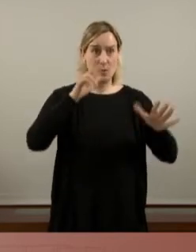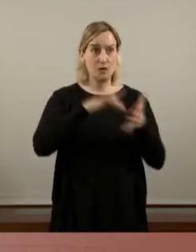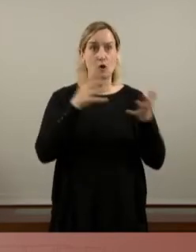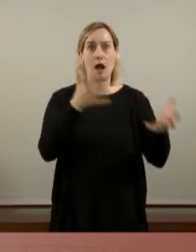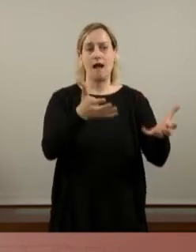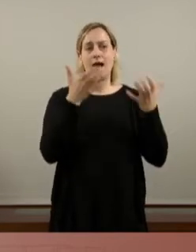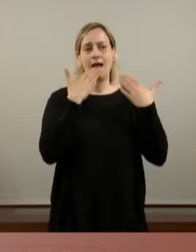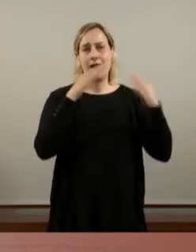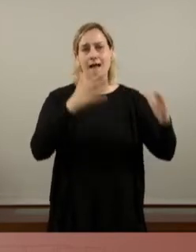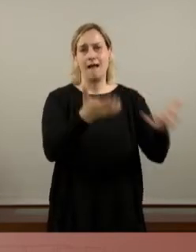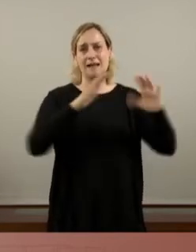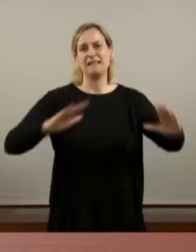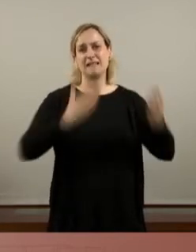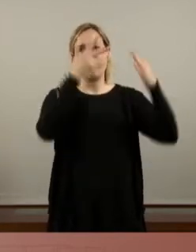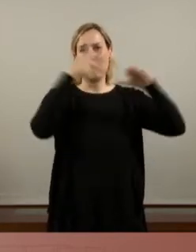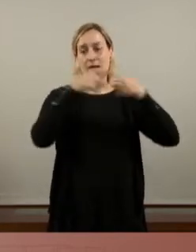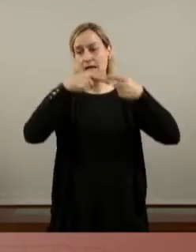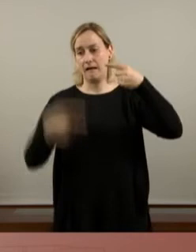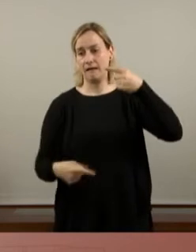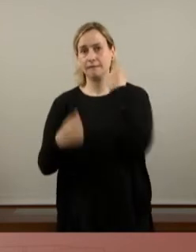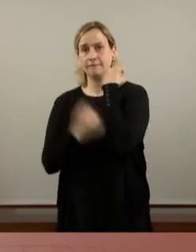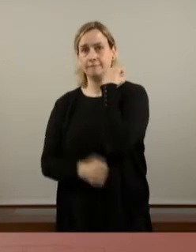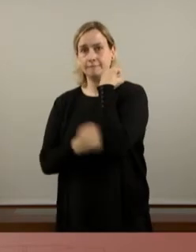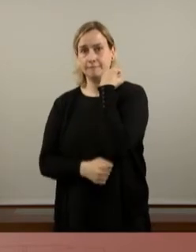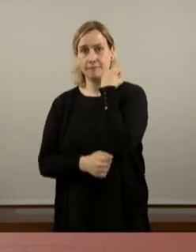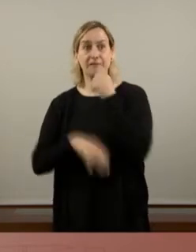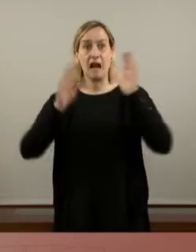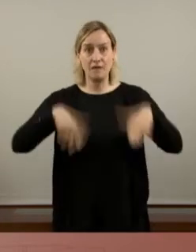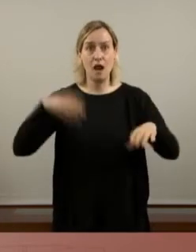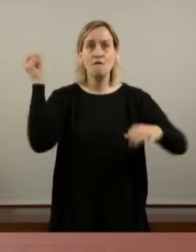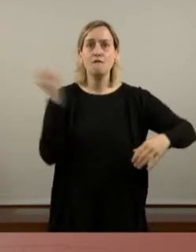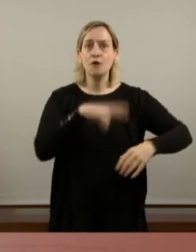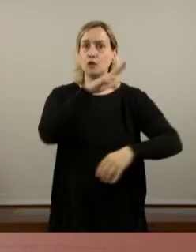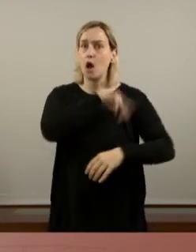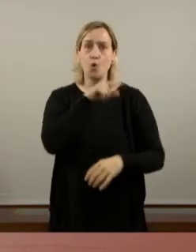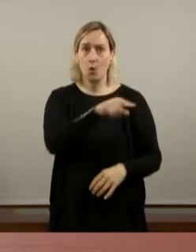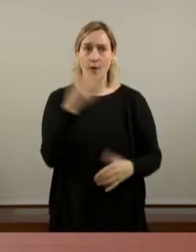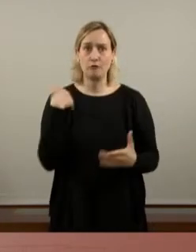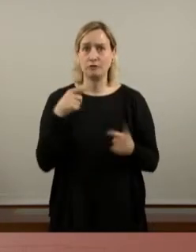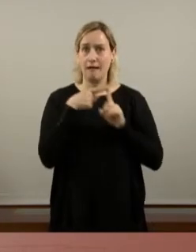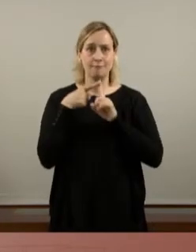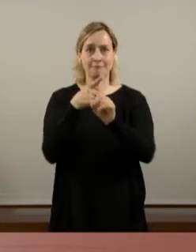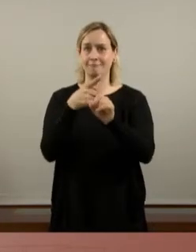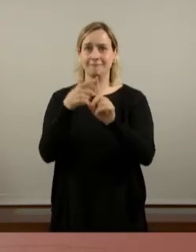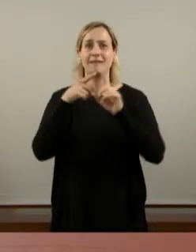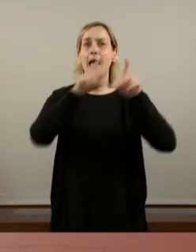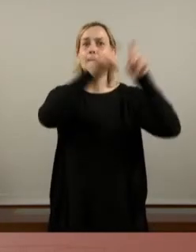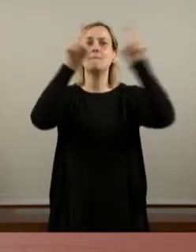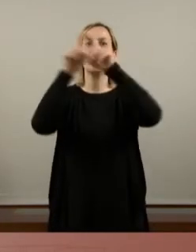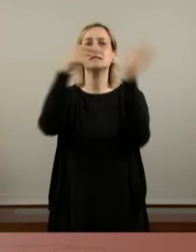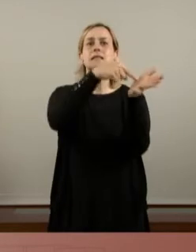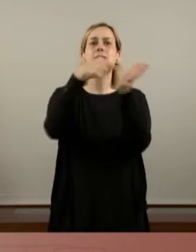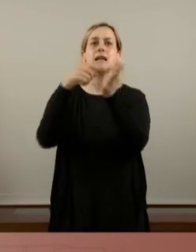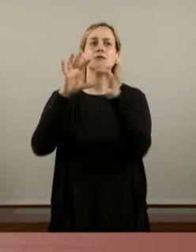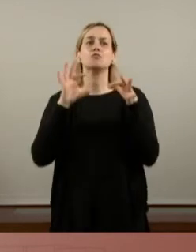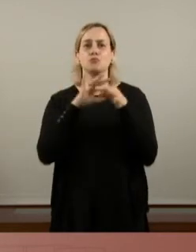Banca i aplicar austeritats sota el dictat de la Troika, els fons europeus ja s'estan dirigint cap a les empreses parasitàries